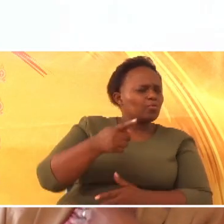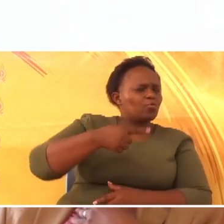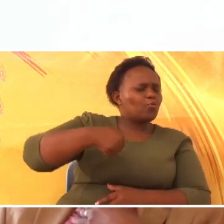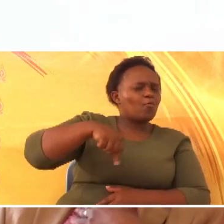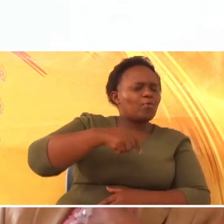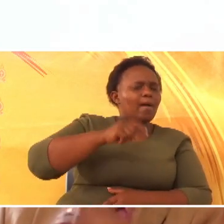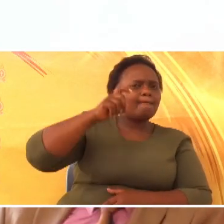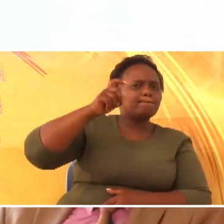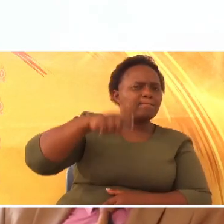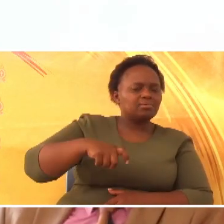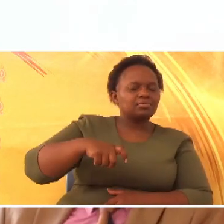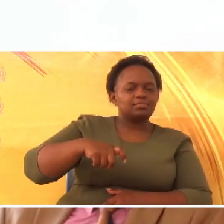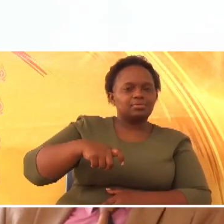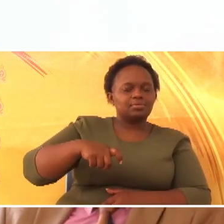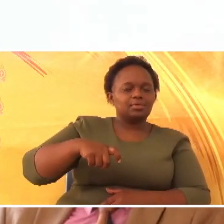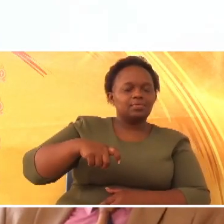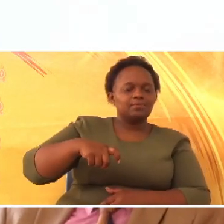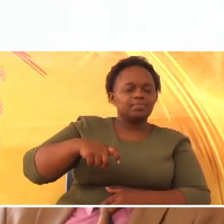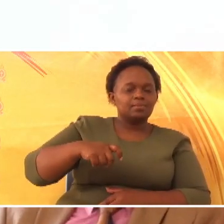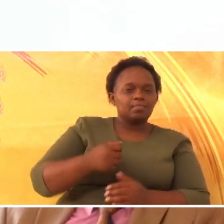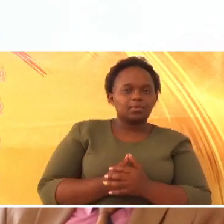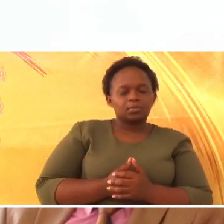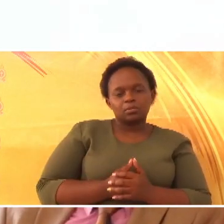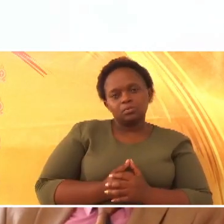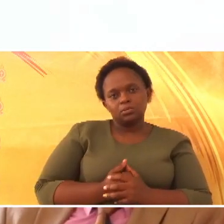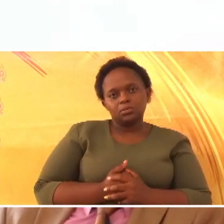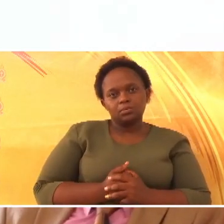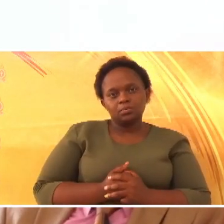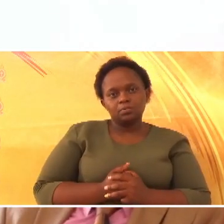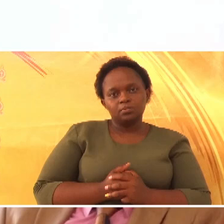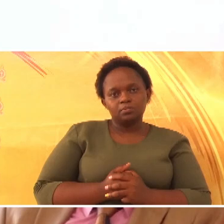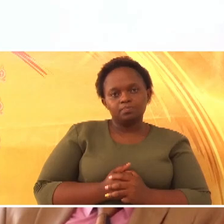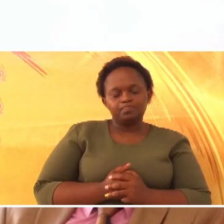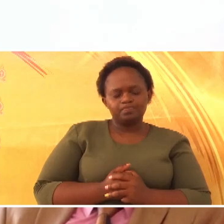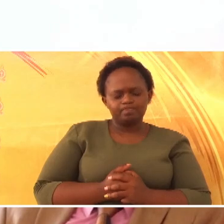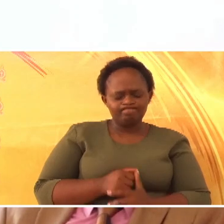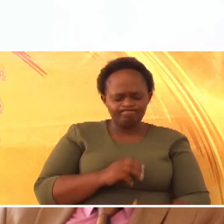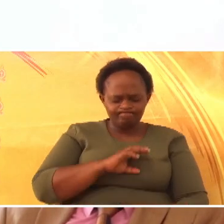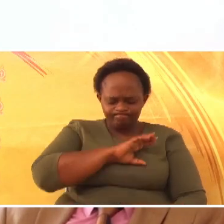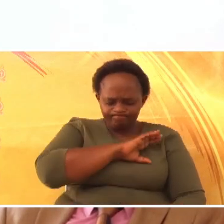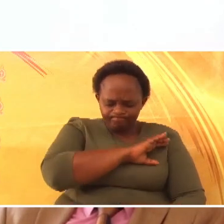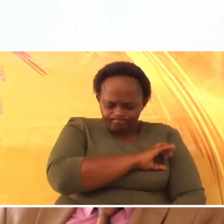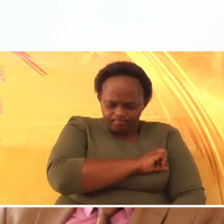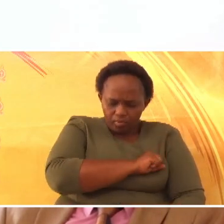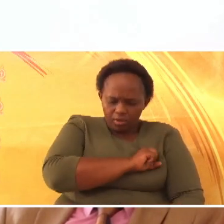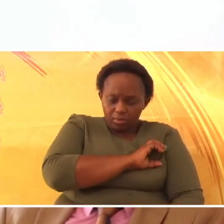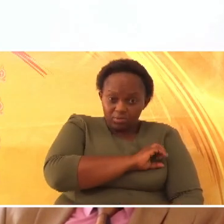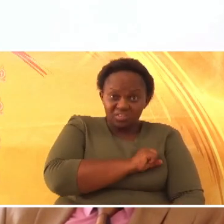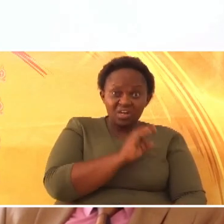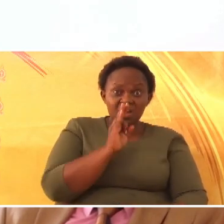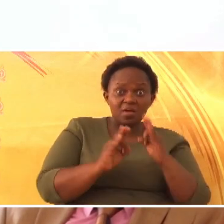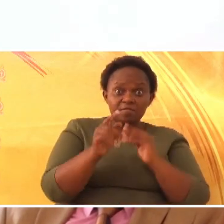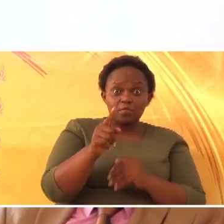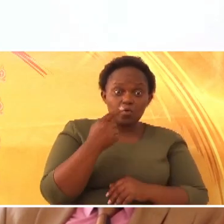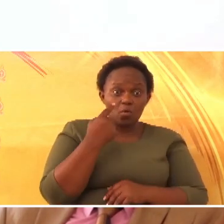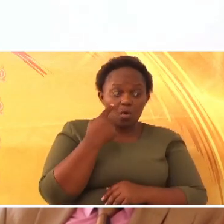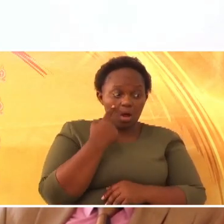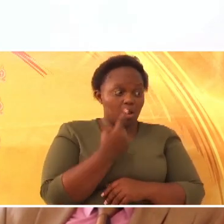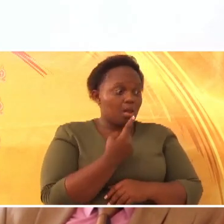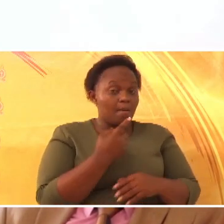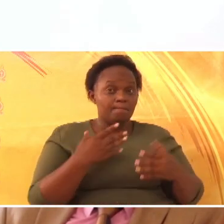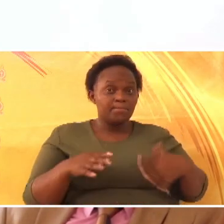tuwe na uvumilivu. Mkiangalia wale watu ambao wanakimbia,